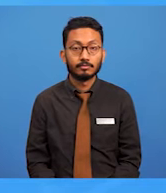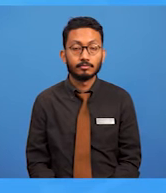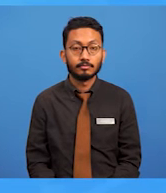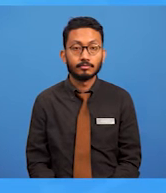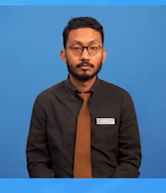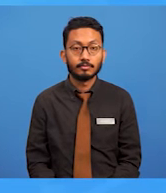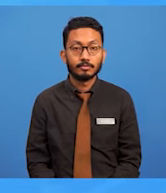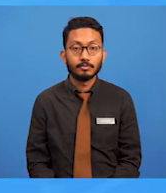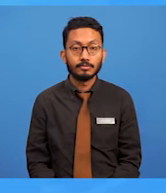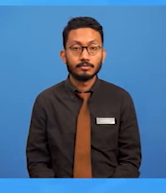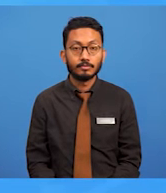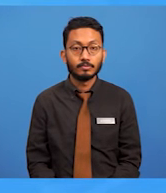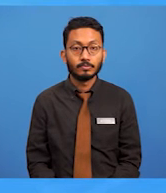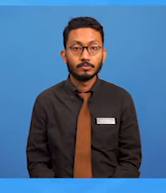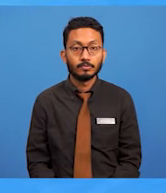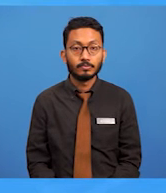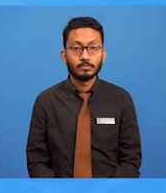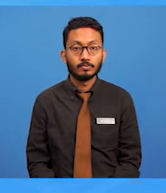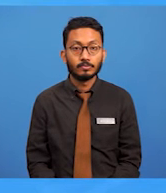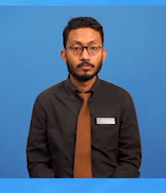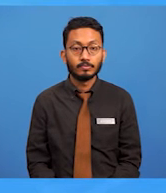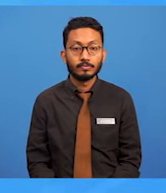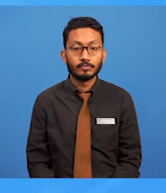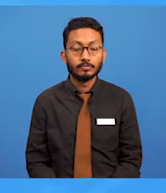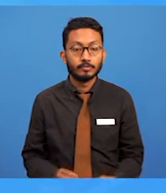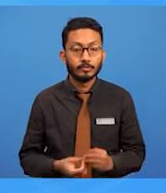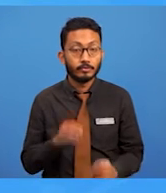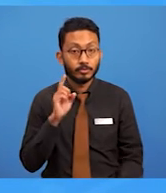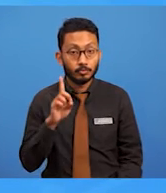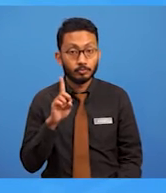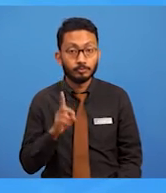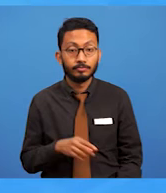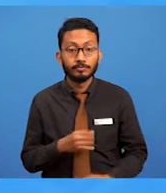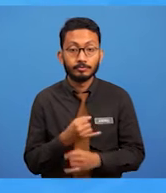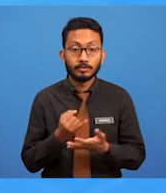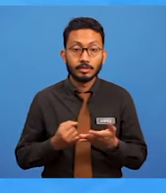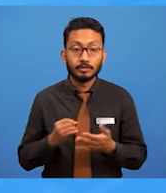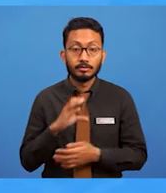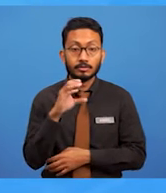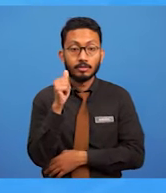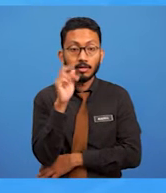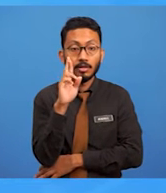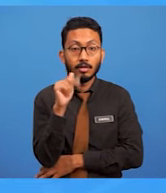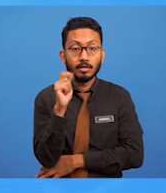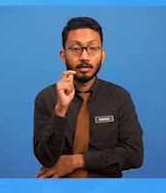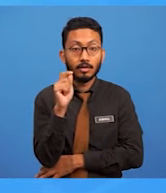Konsep yang pertama adalah konsep lukisan kartun.